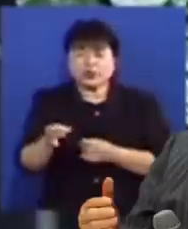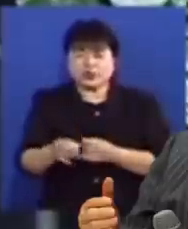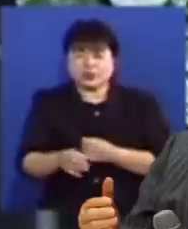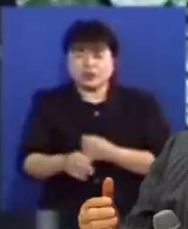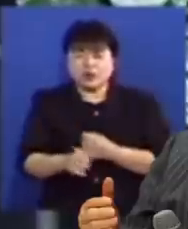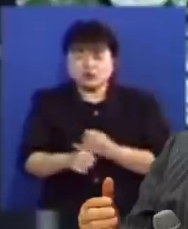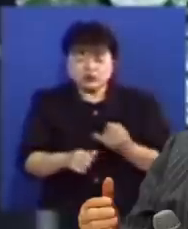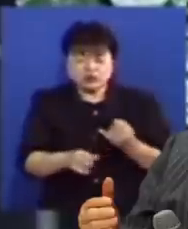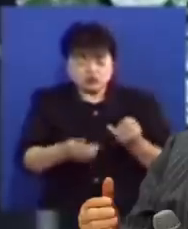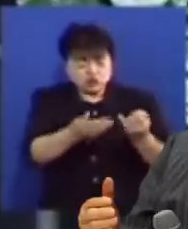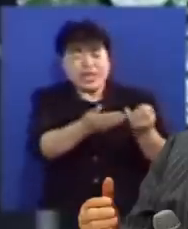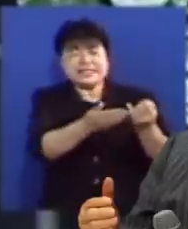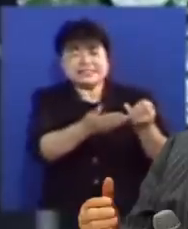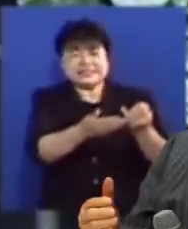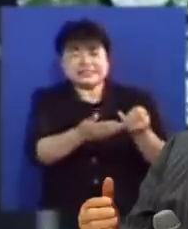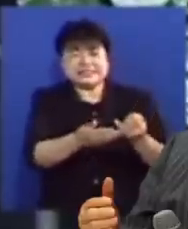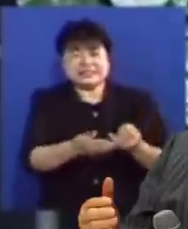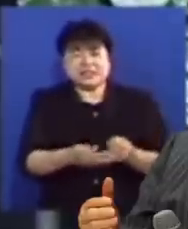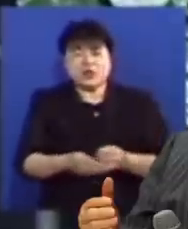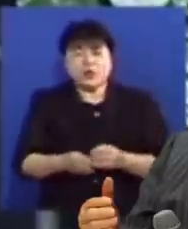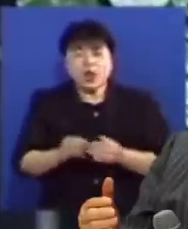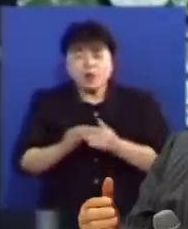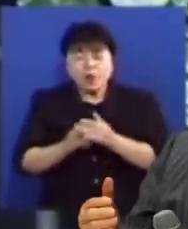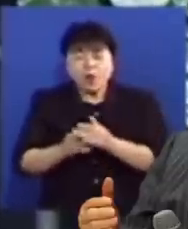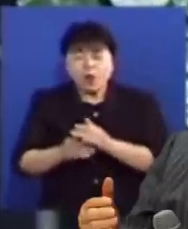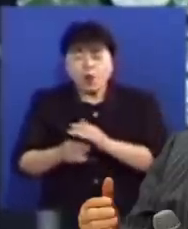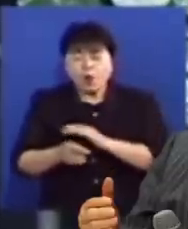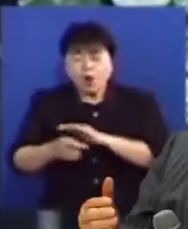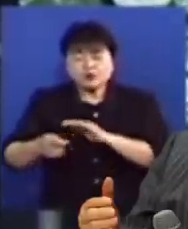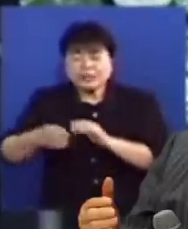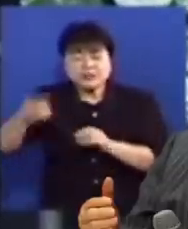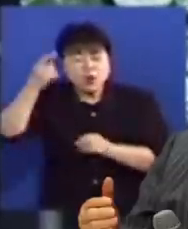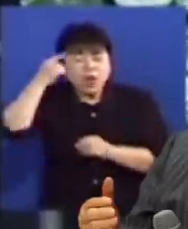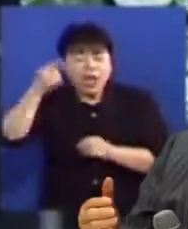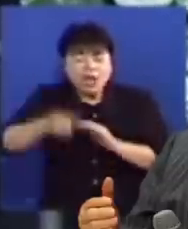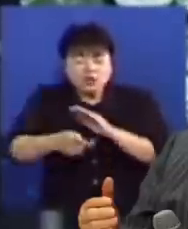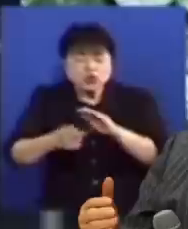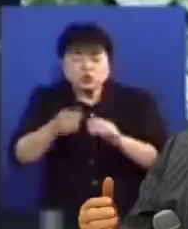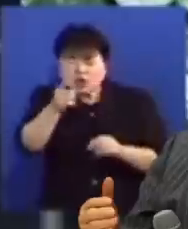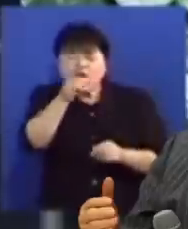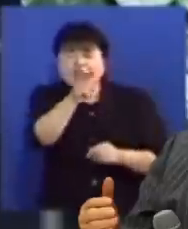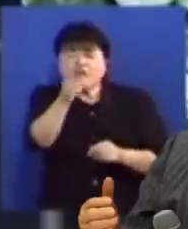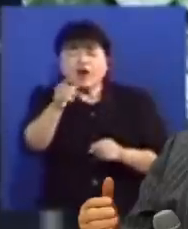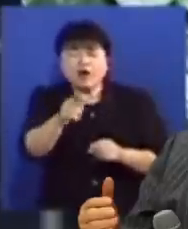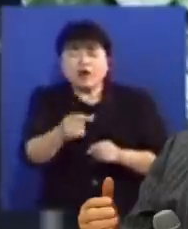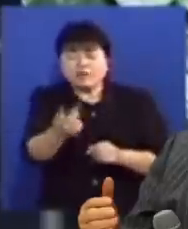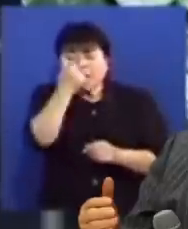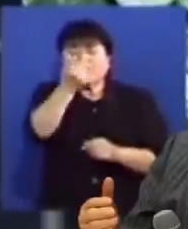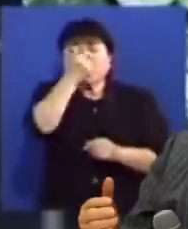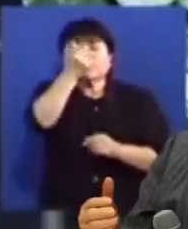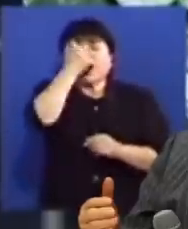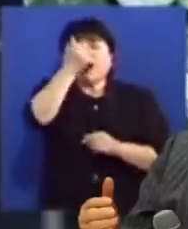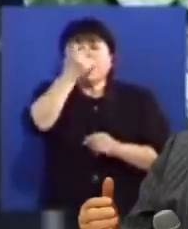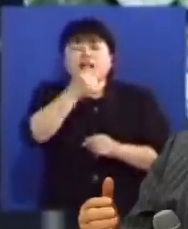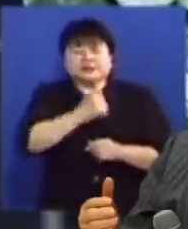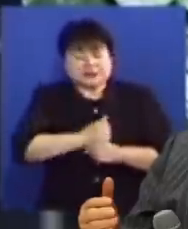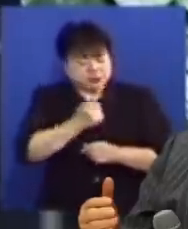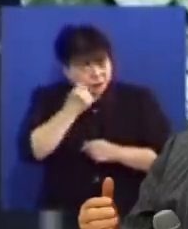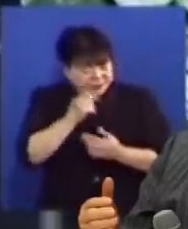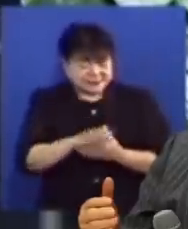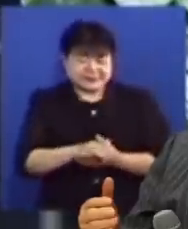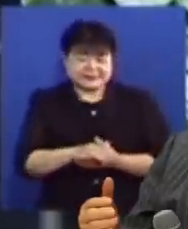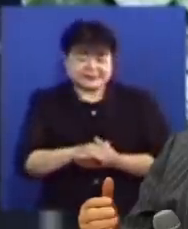돈을 떼먹고도 뜨뜻한 얼굴로 앉아있는 네가 장로냐 야 이 도둑놈아 그래서 견딜 수가 없어서